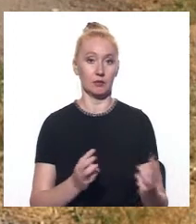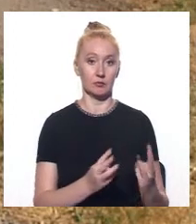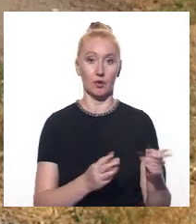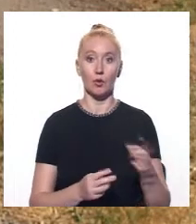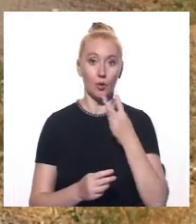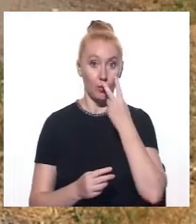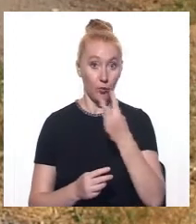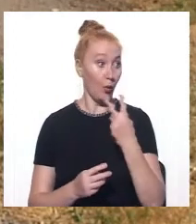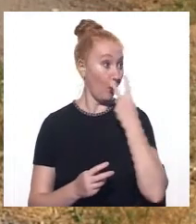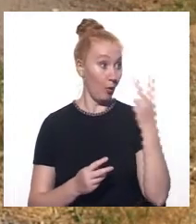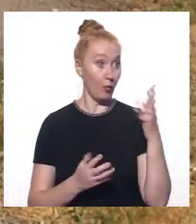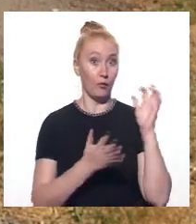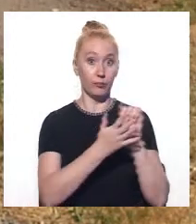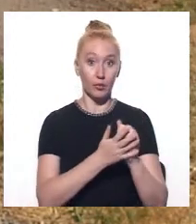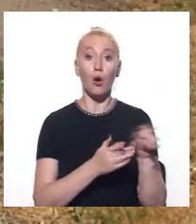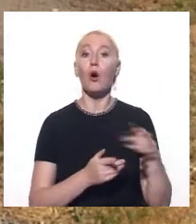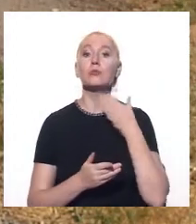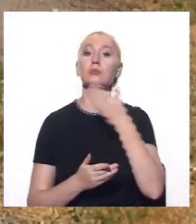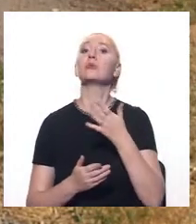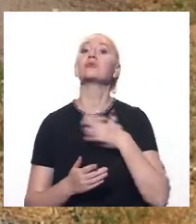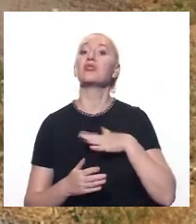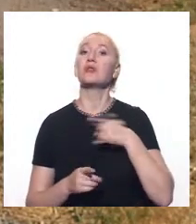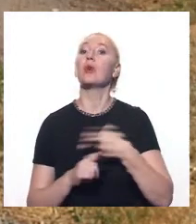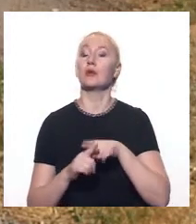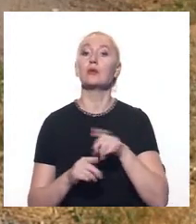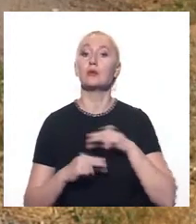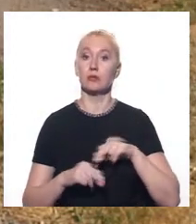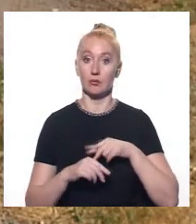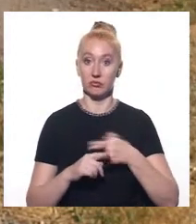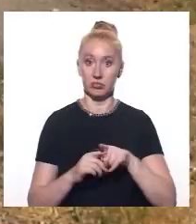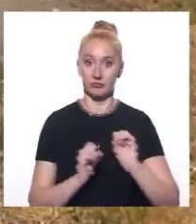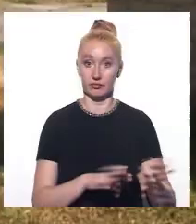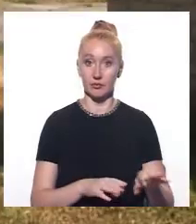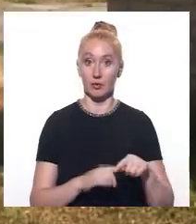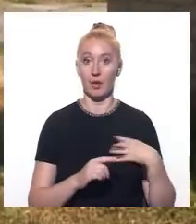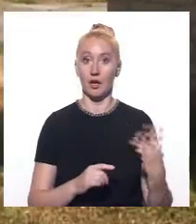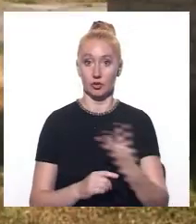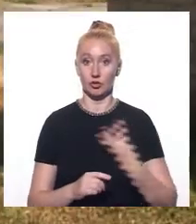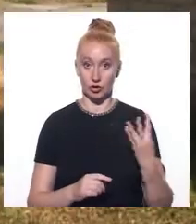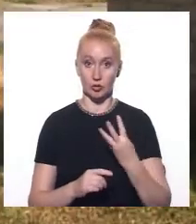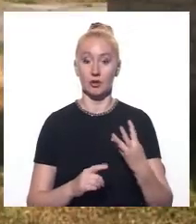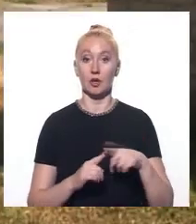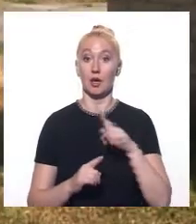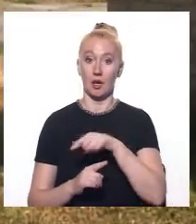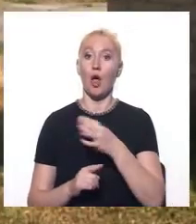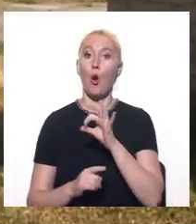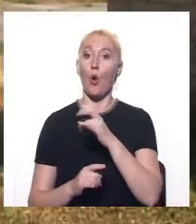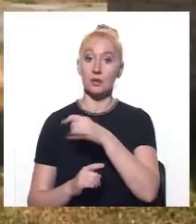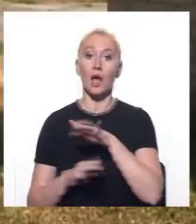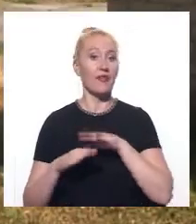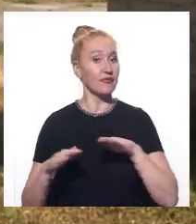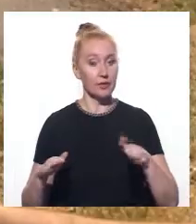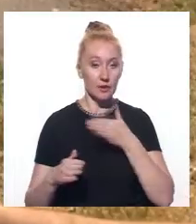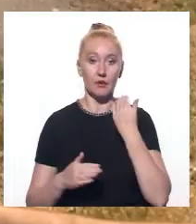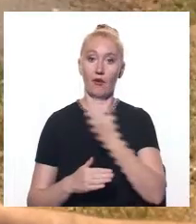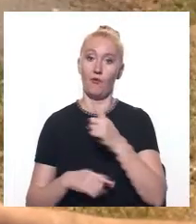побачив нас тільки тоді, коли я запитав, що ти робиш. У цей момент там було лише нас четверо та Олександр. Не було ні дітей, ні